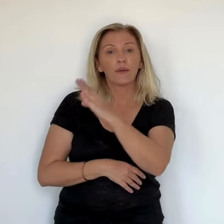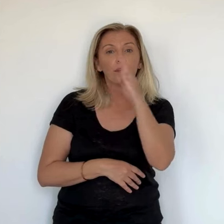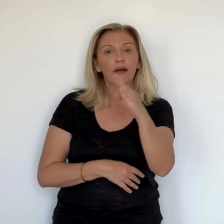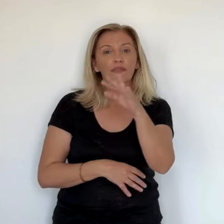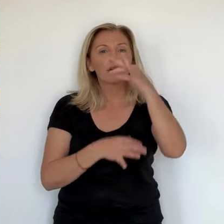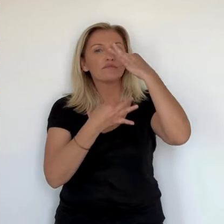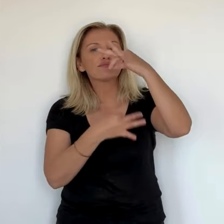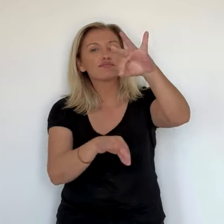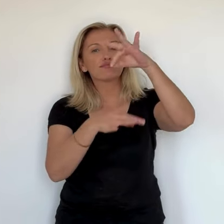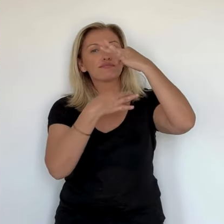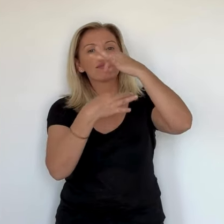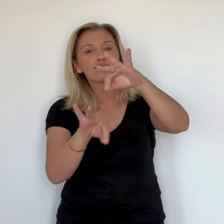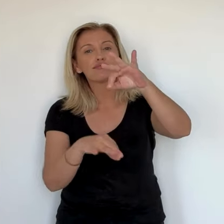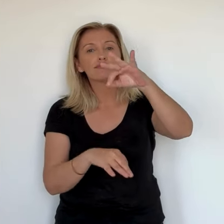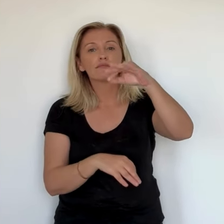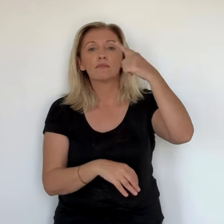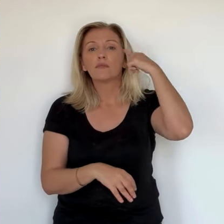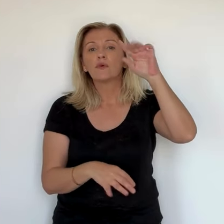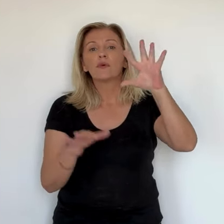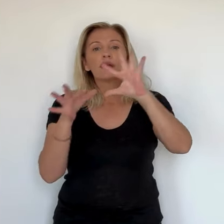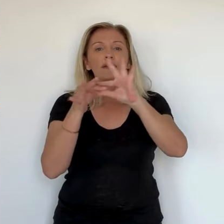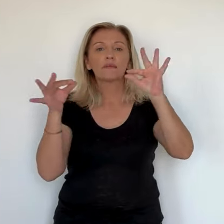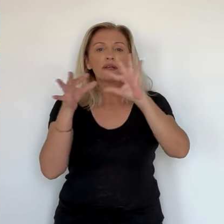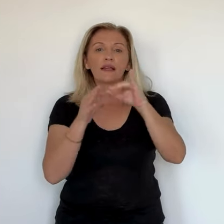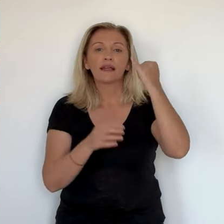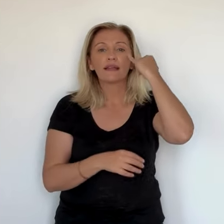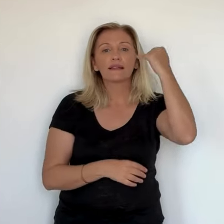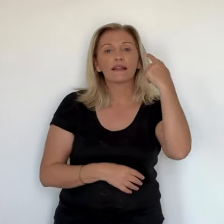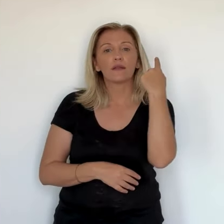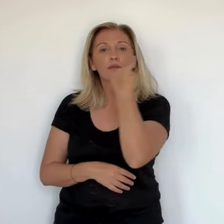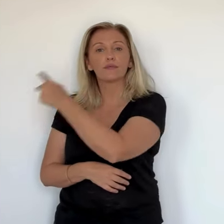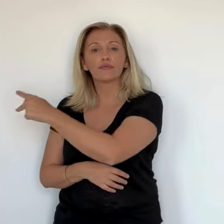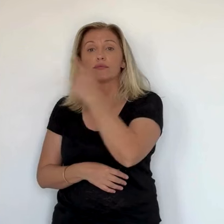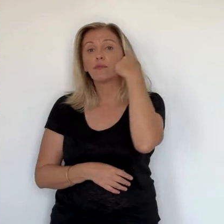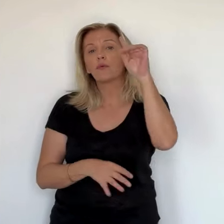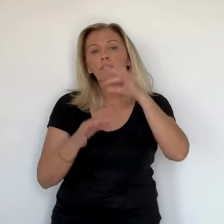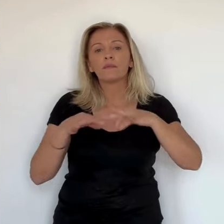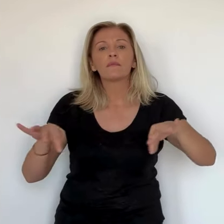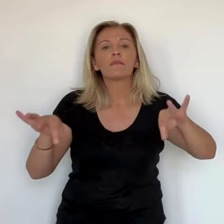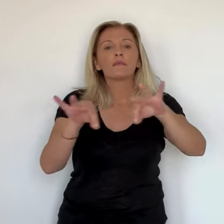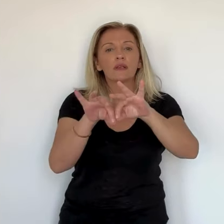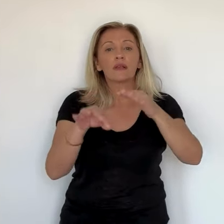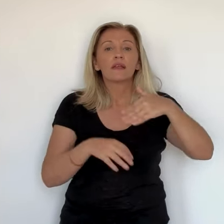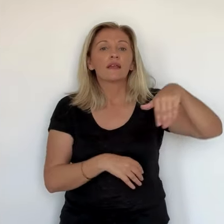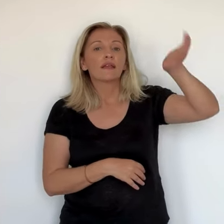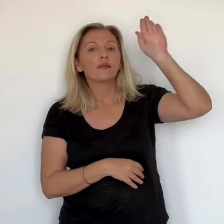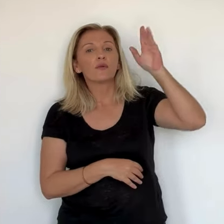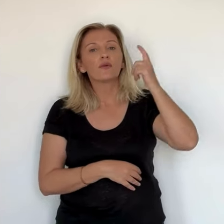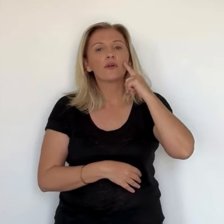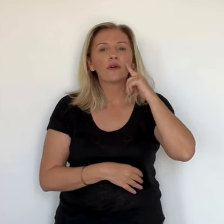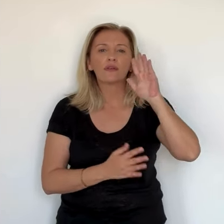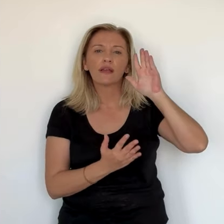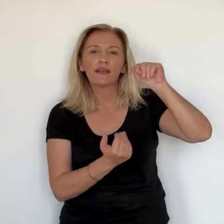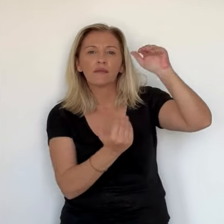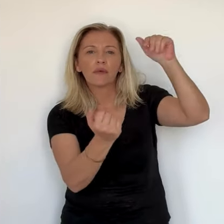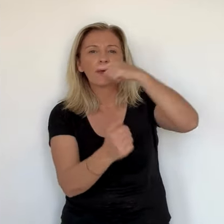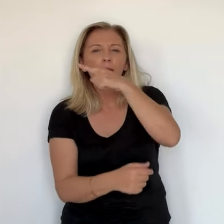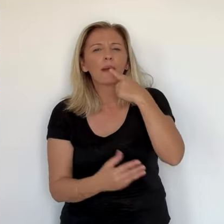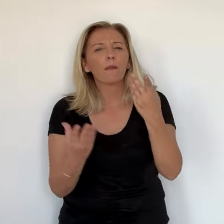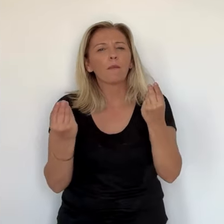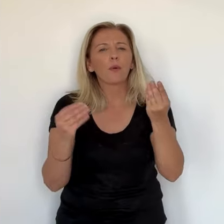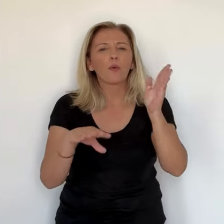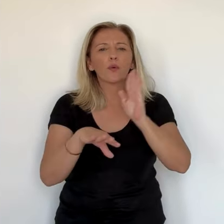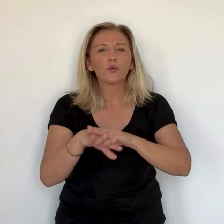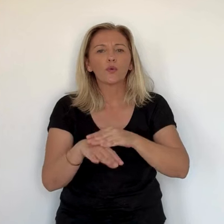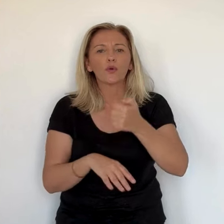générale. Un discours scruté aussi par les élus insulaires qui espéraient que la Corse soit mentionnée. Elle a été en réalité